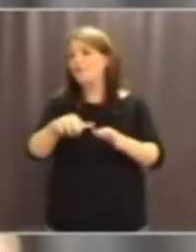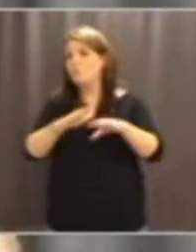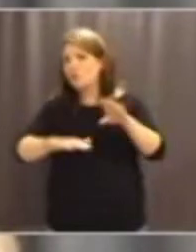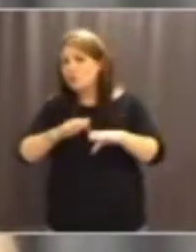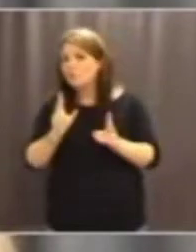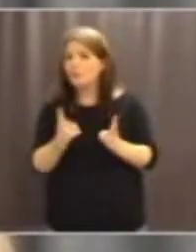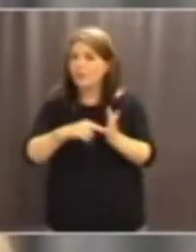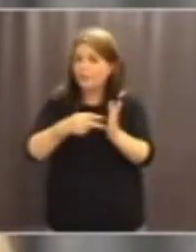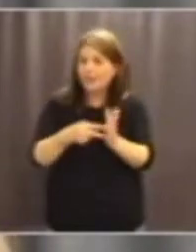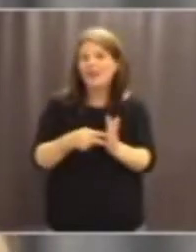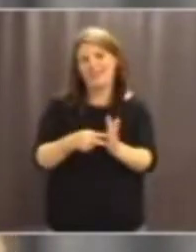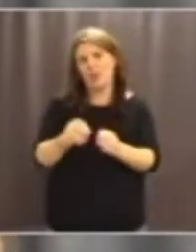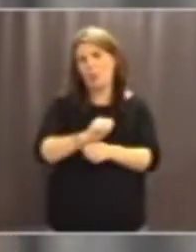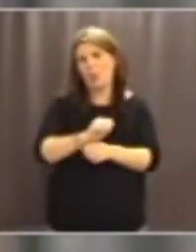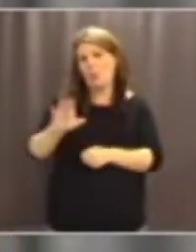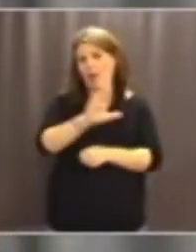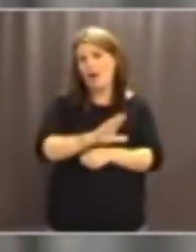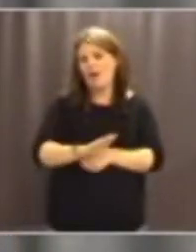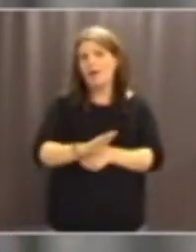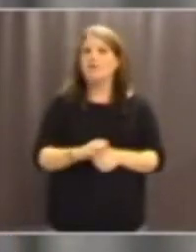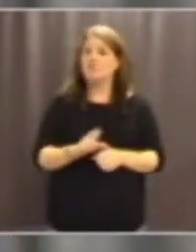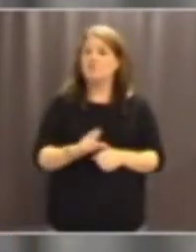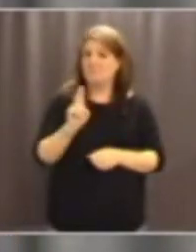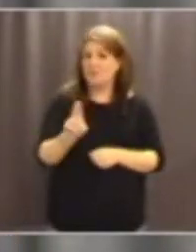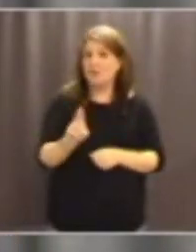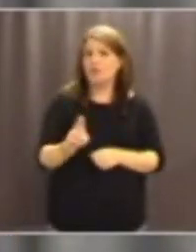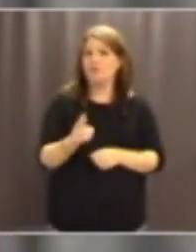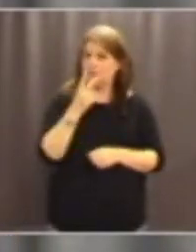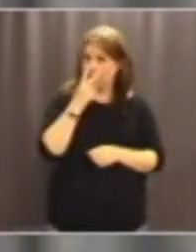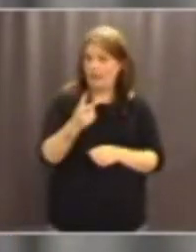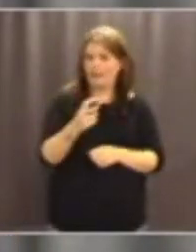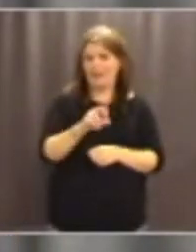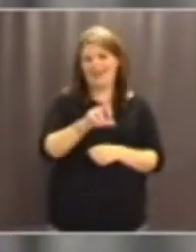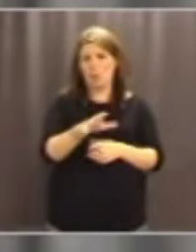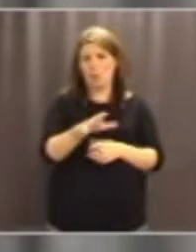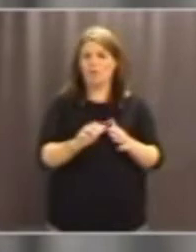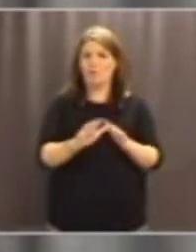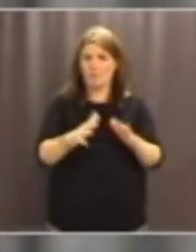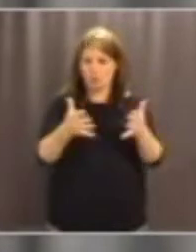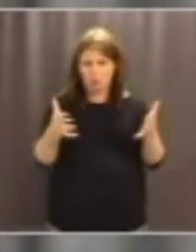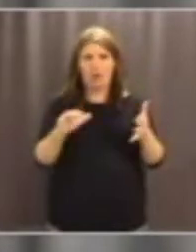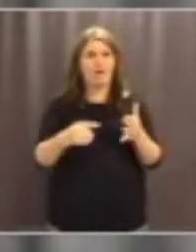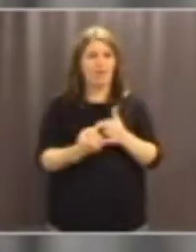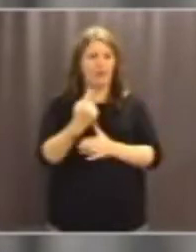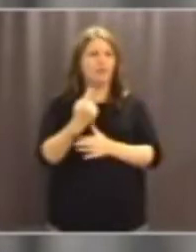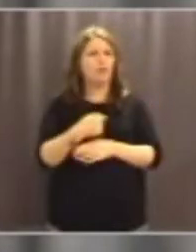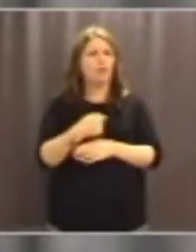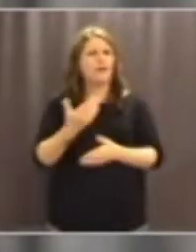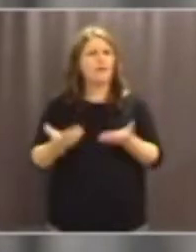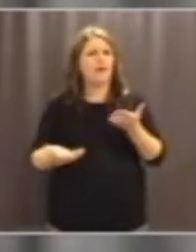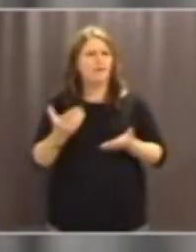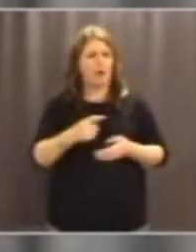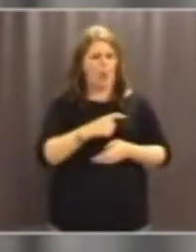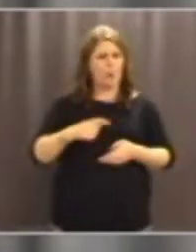i Europa Och då är det ju faktiskt så att man ser ju den regionförstoring som har blivit Och man kan ju jämföra faktiskt